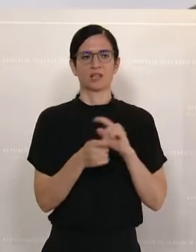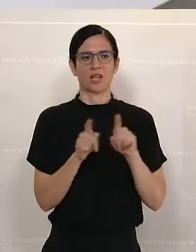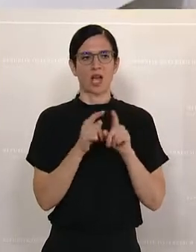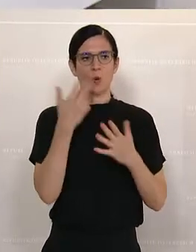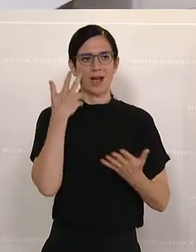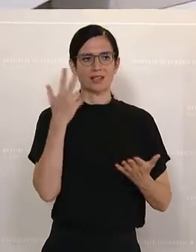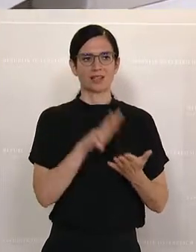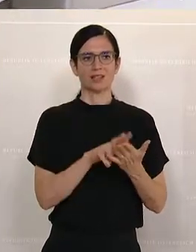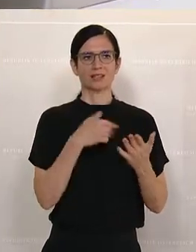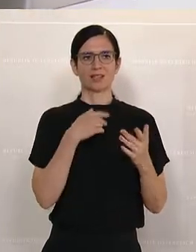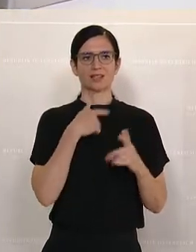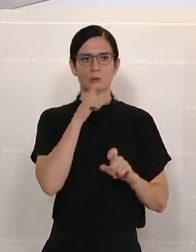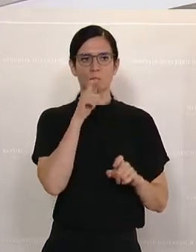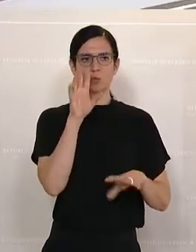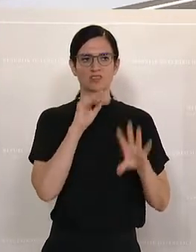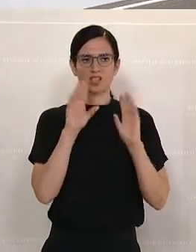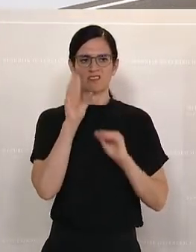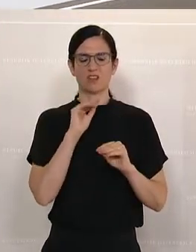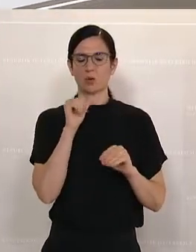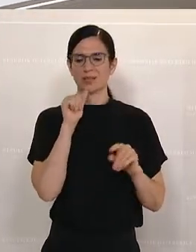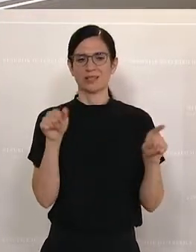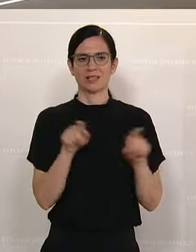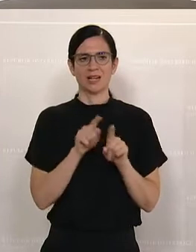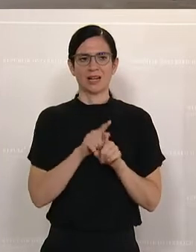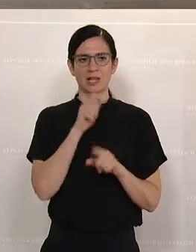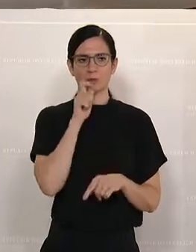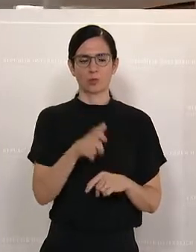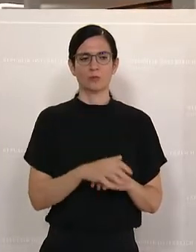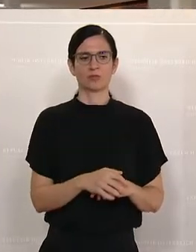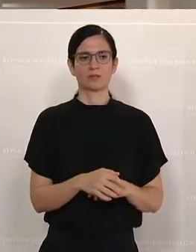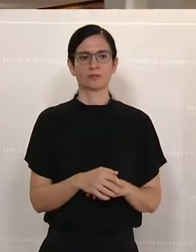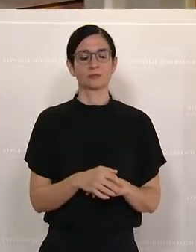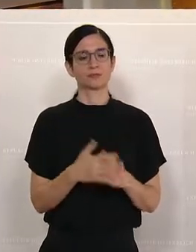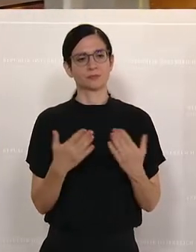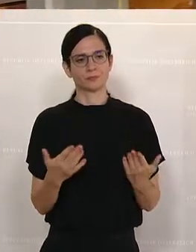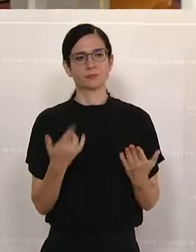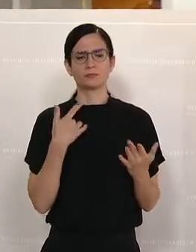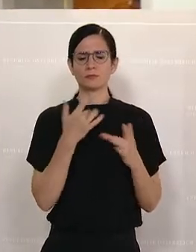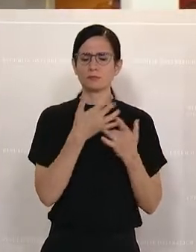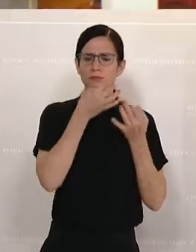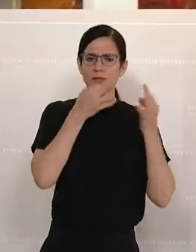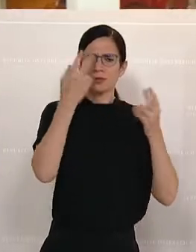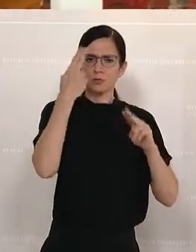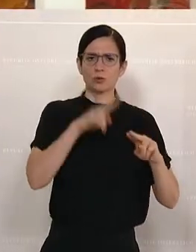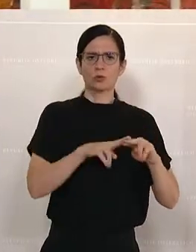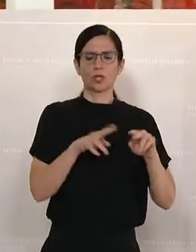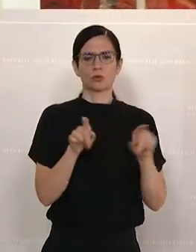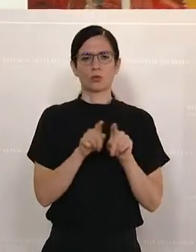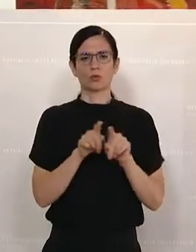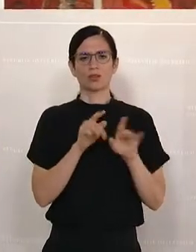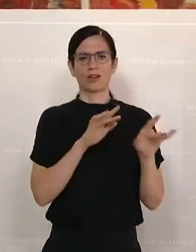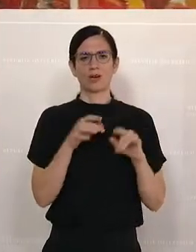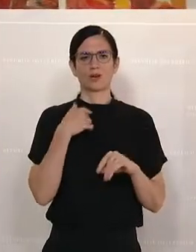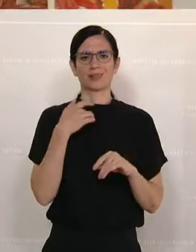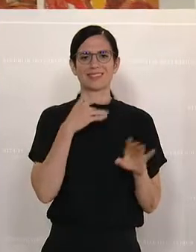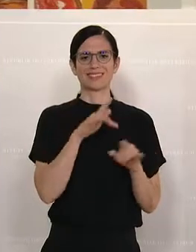Anerkennung der Berufserfahrung, die nicht im selben Beruf stattfinden, werden besser beurteilt. Und die APA Work